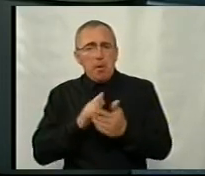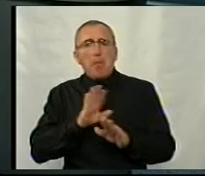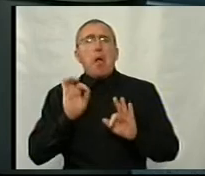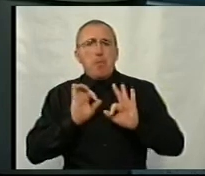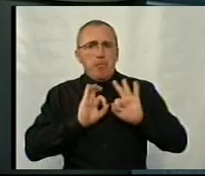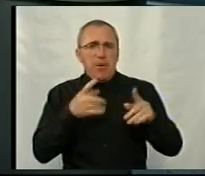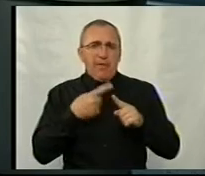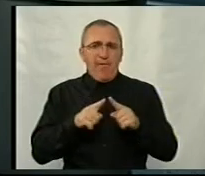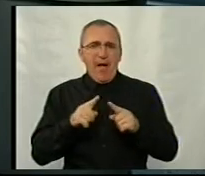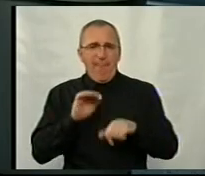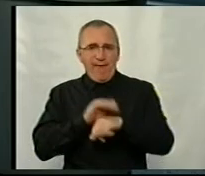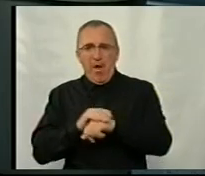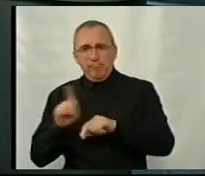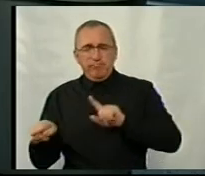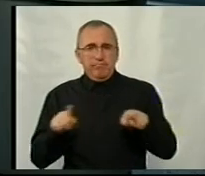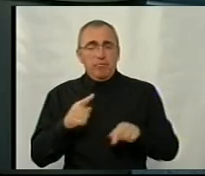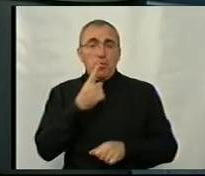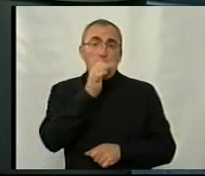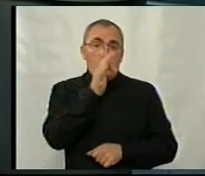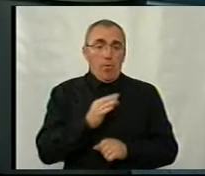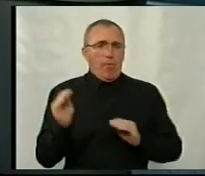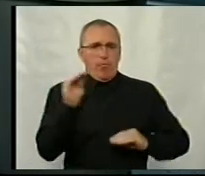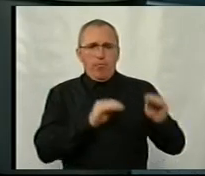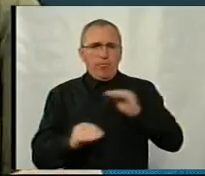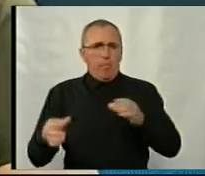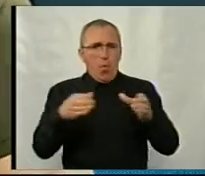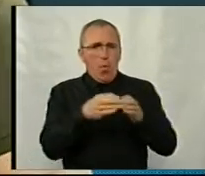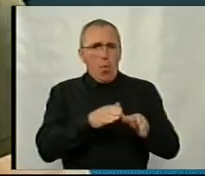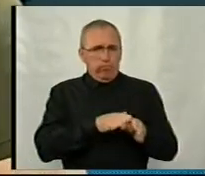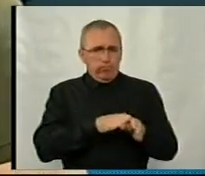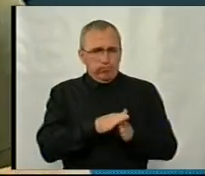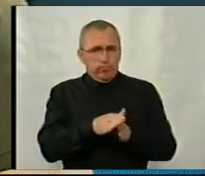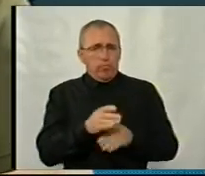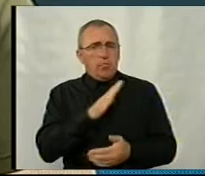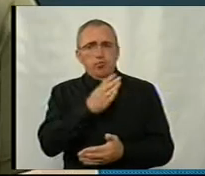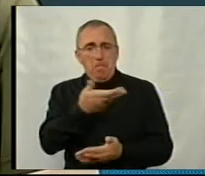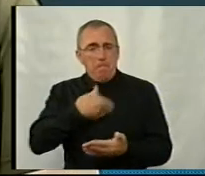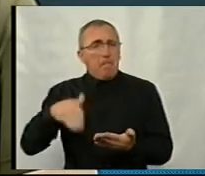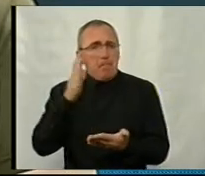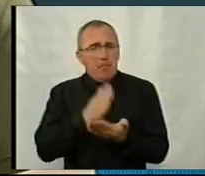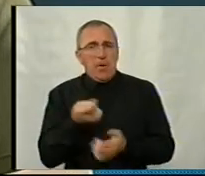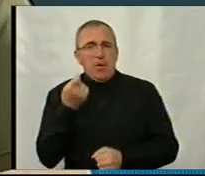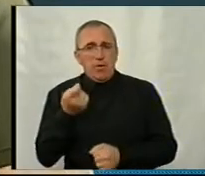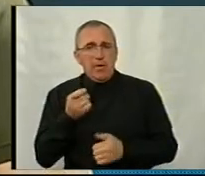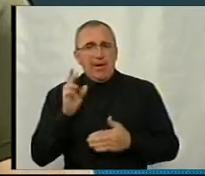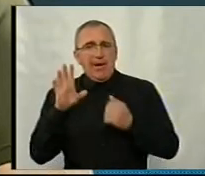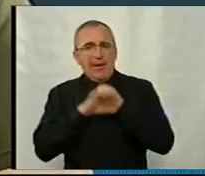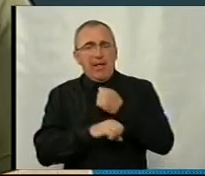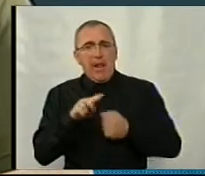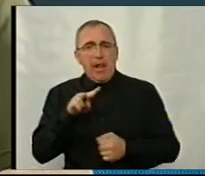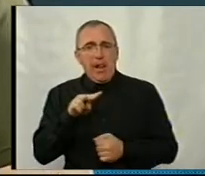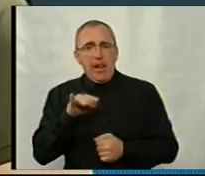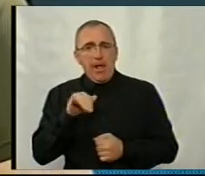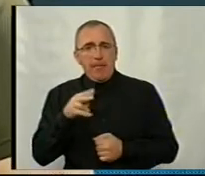ці два факти? Ну, там майже 100% укомплектованість команд, тому що ще ми маємо трішечки на кінець липня не до